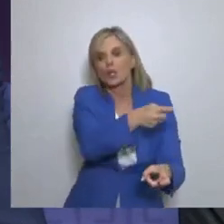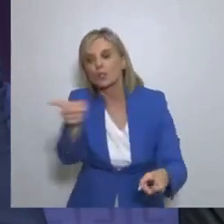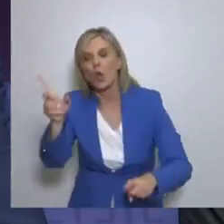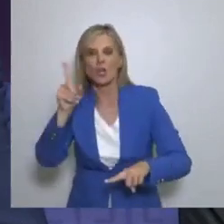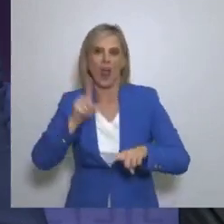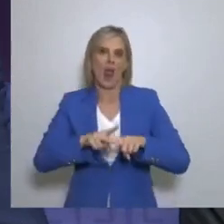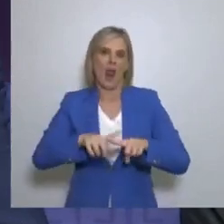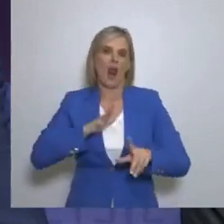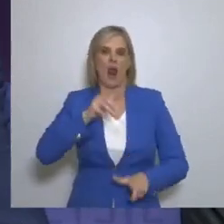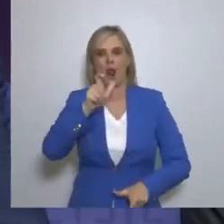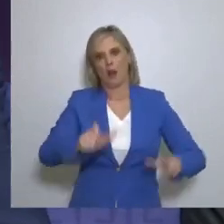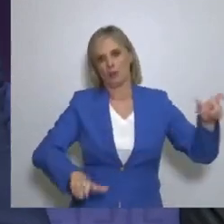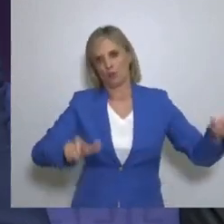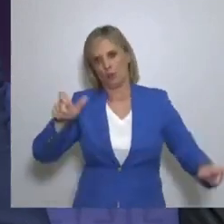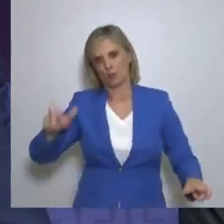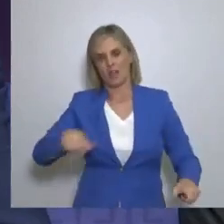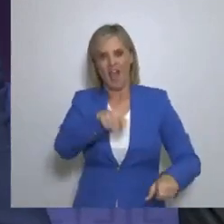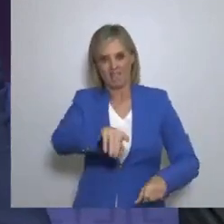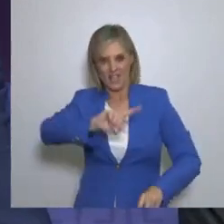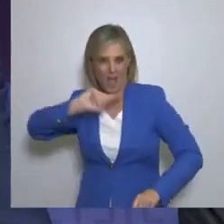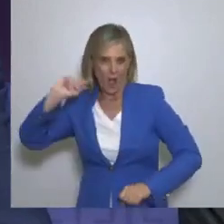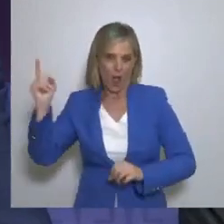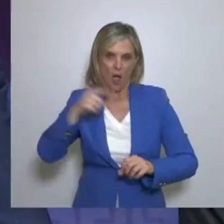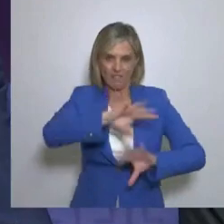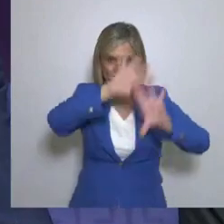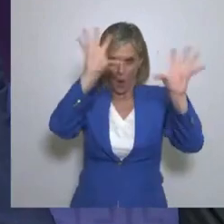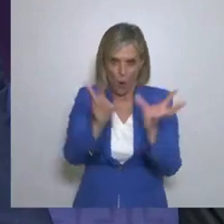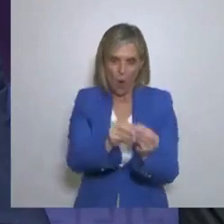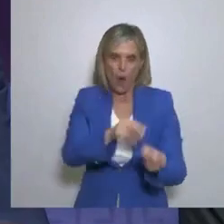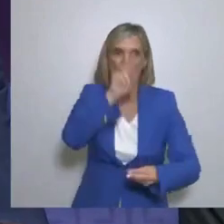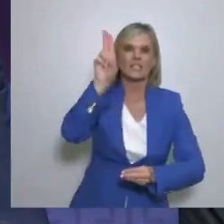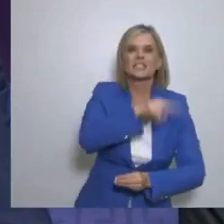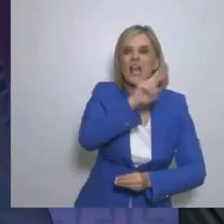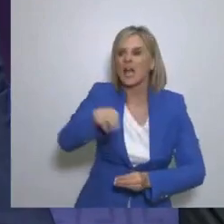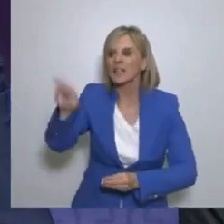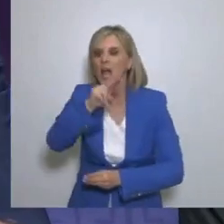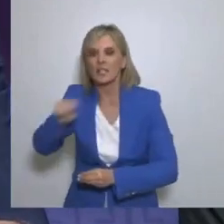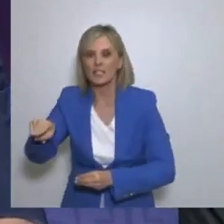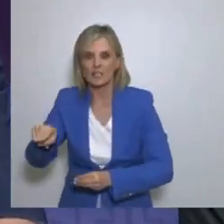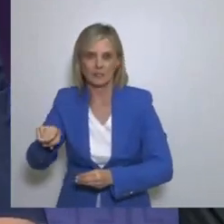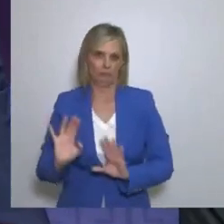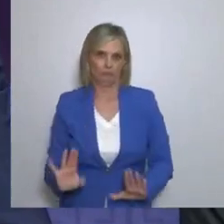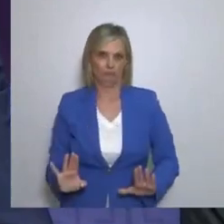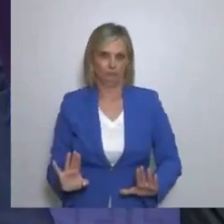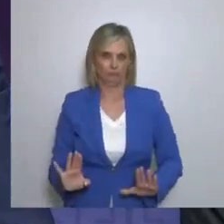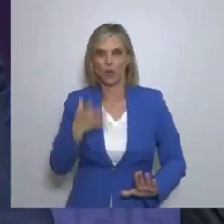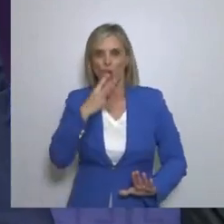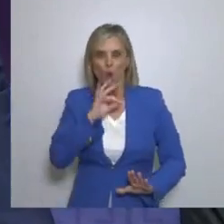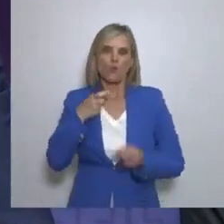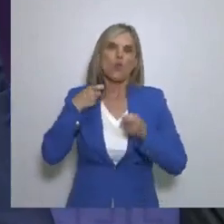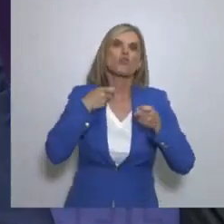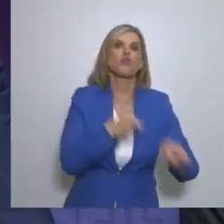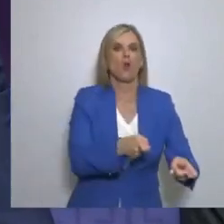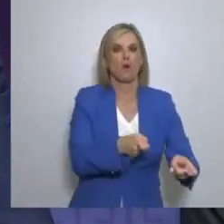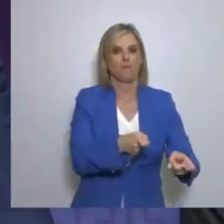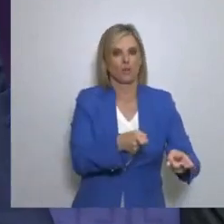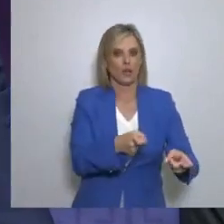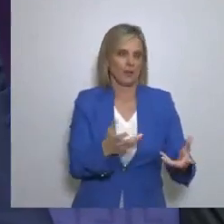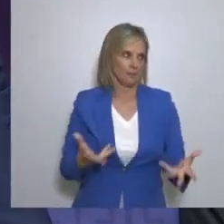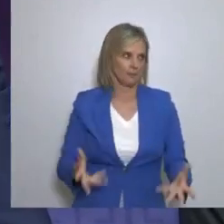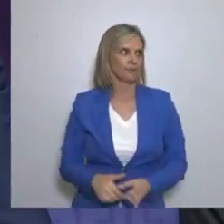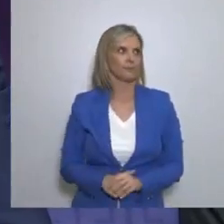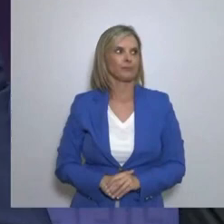πολιτών Όλα αυτά λοιπόν καταργούνται Γιατί δυναστεύουν και δολοφονούν τον Έλληνα πολίτη Γιατί αυτός είναι η πηγή του